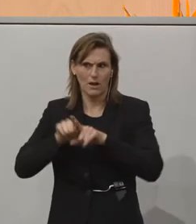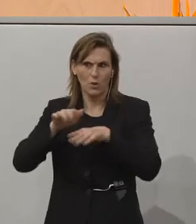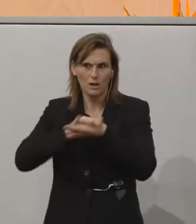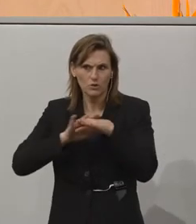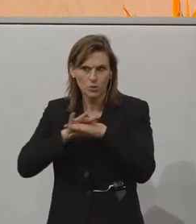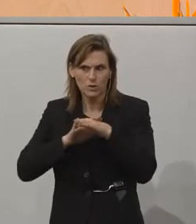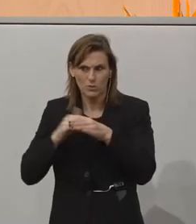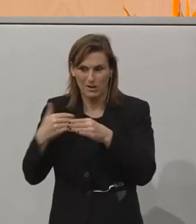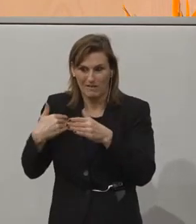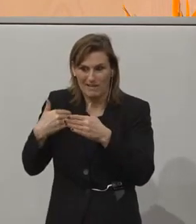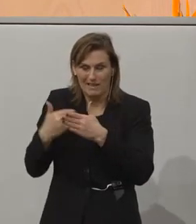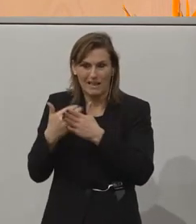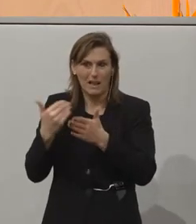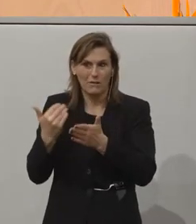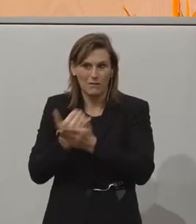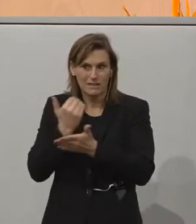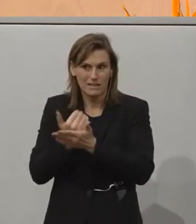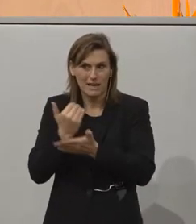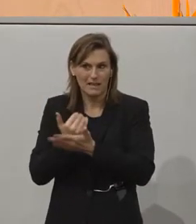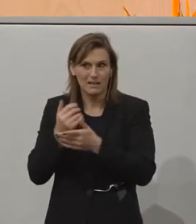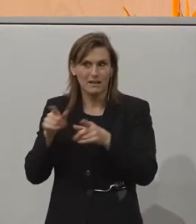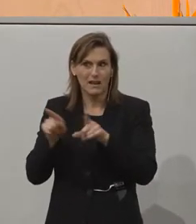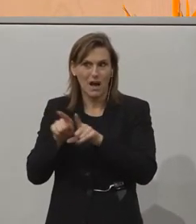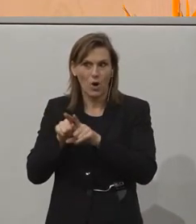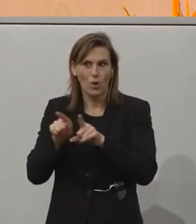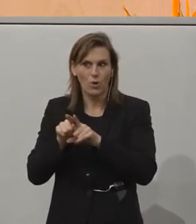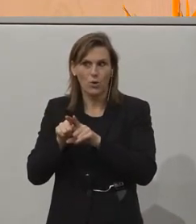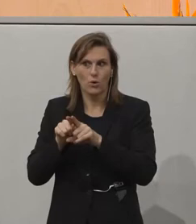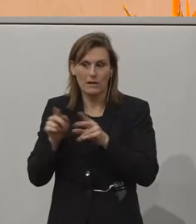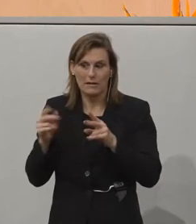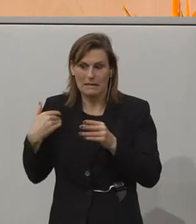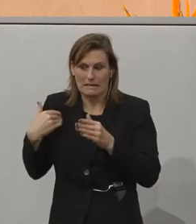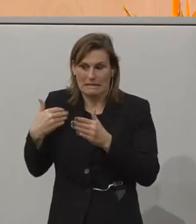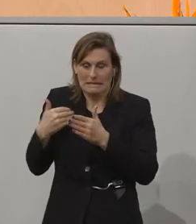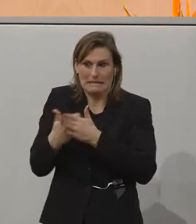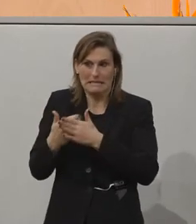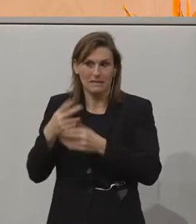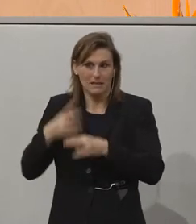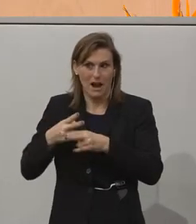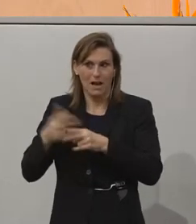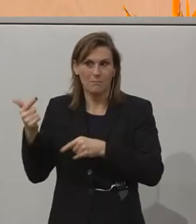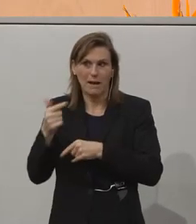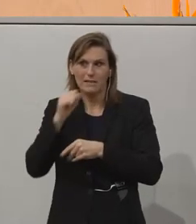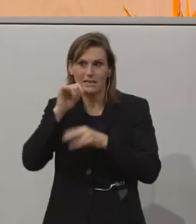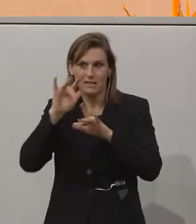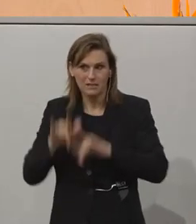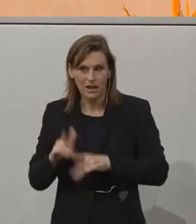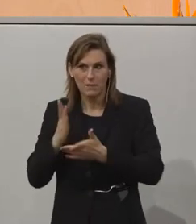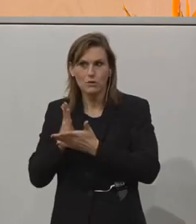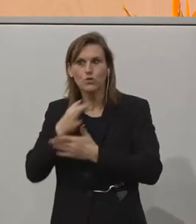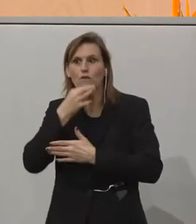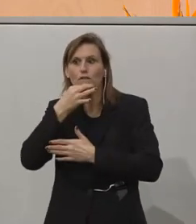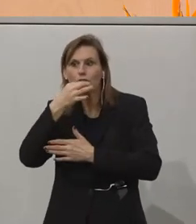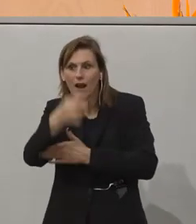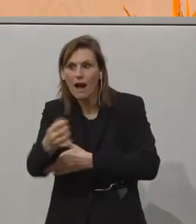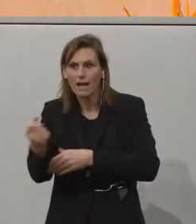kurzfristige Vertretung, nämlich Gerhard Deimek, ist kurzfristig erkrankt. Auch er kann nicht hier sein. Aber sie haben uns eine Frage